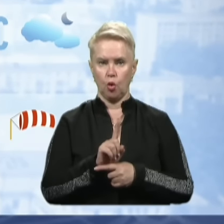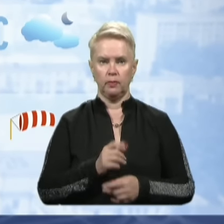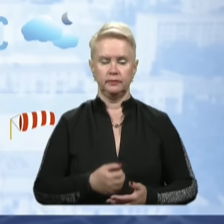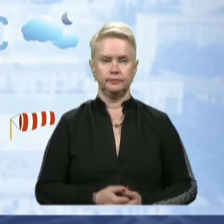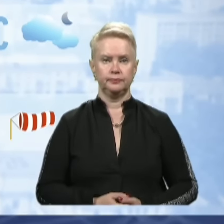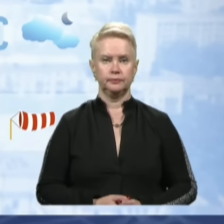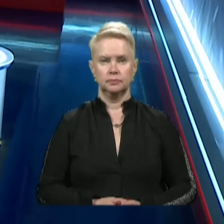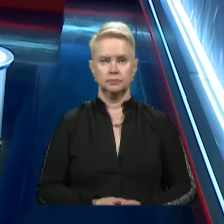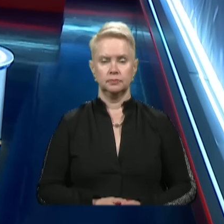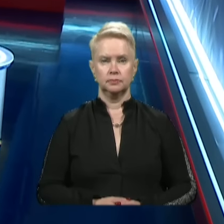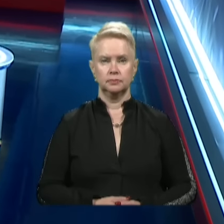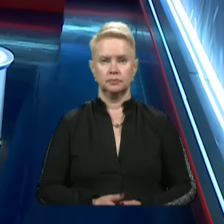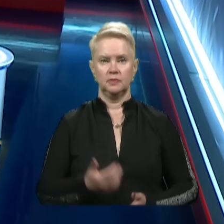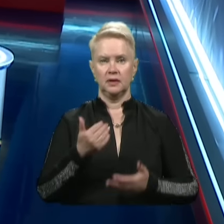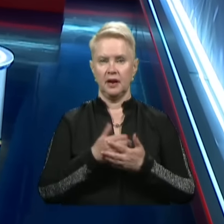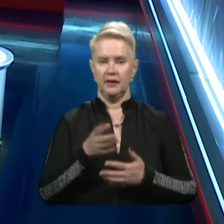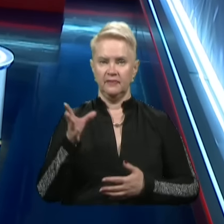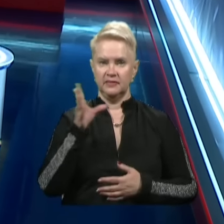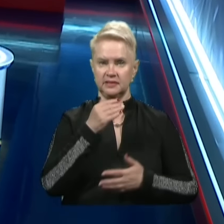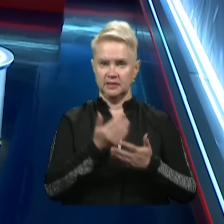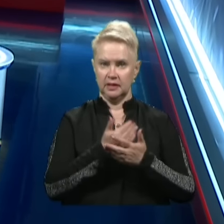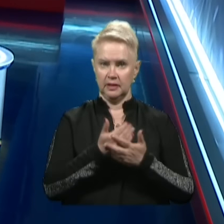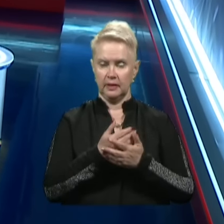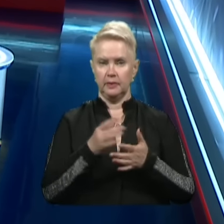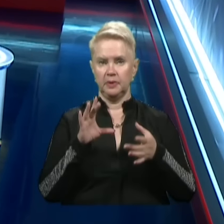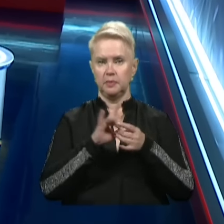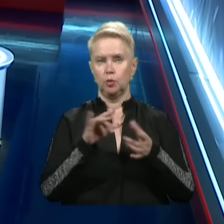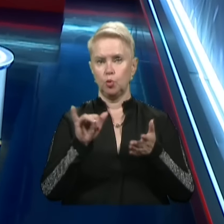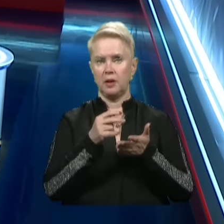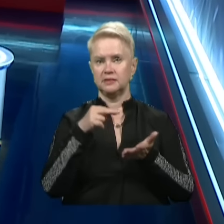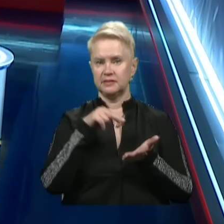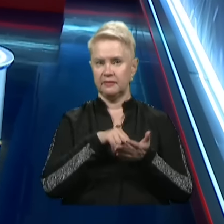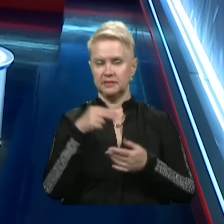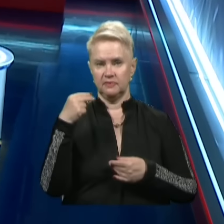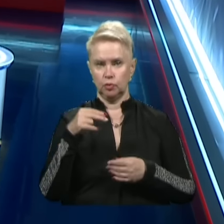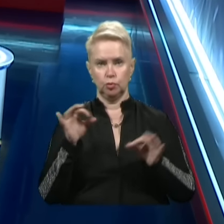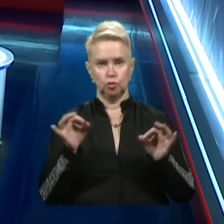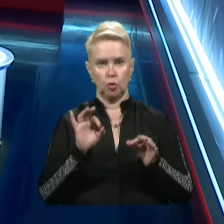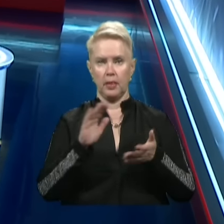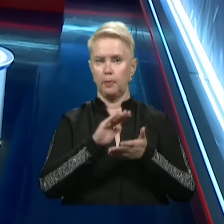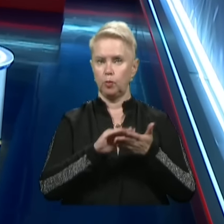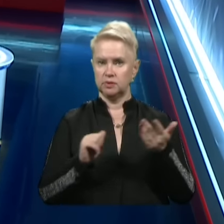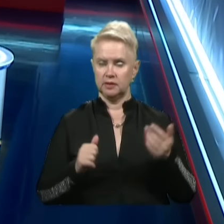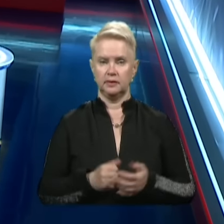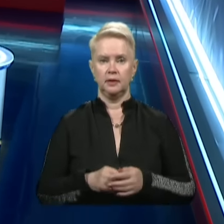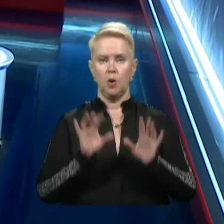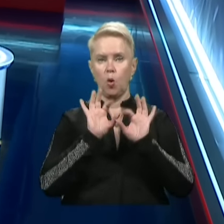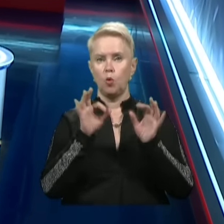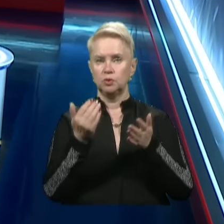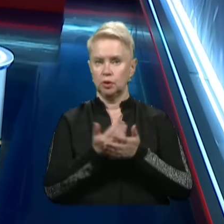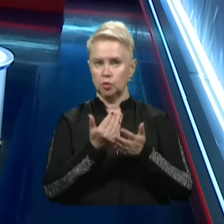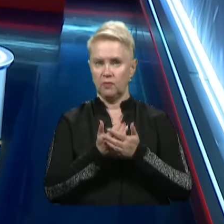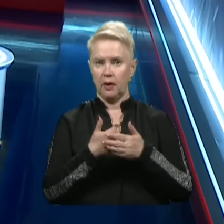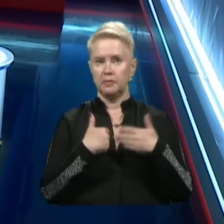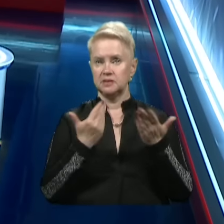межах норми. І наразі це всі новини. Підписуйтесь на наш YouTube-канал, ставте дзвіночок, аби нічого не пропустити, та коментуйте